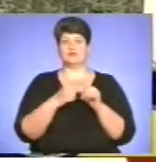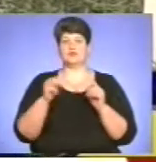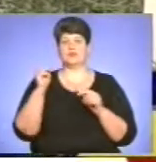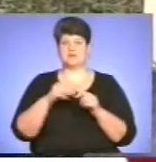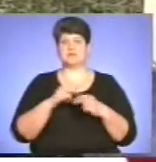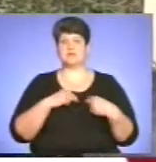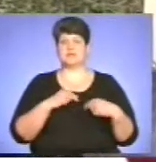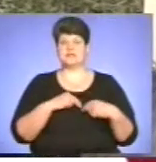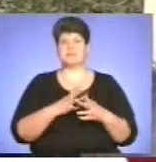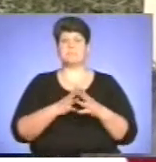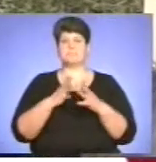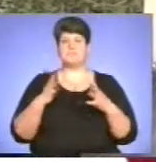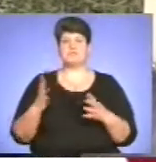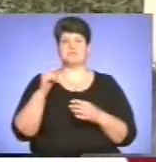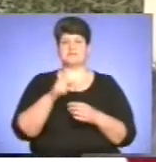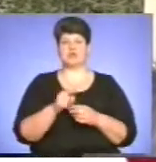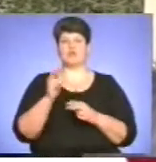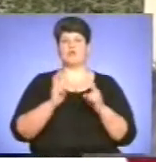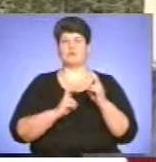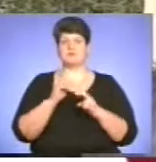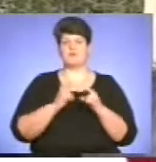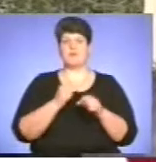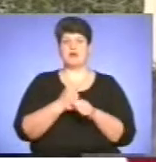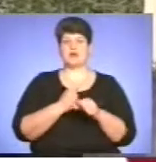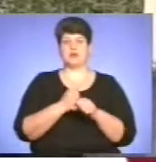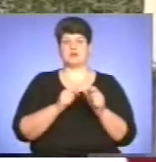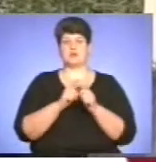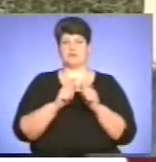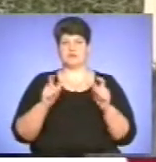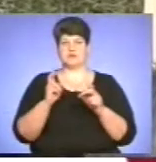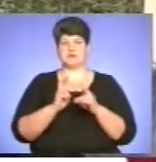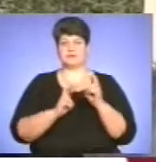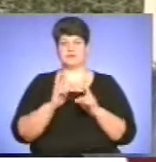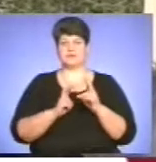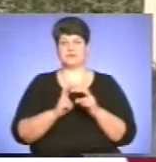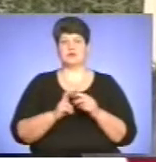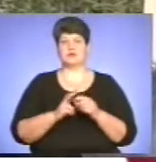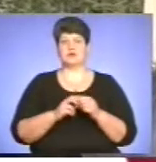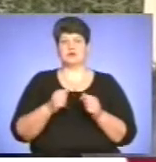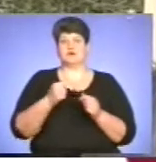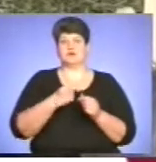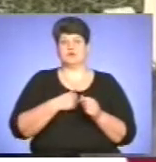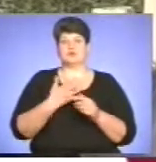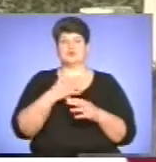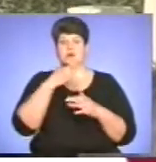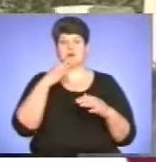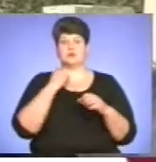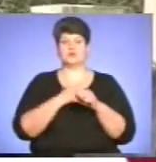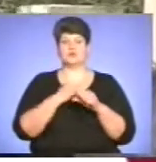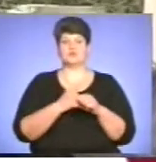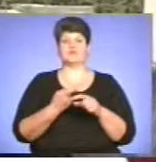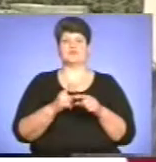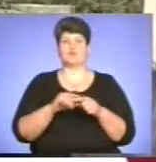Більшість з них – це в промисловості і саме в переробній промисловості. Прикро, що більше півтори тисячі жінок теж зарепрацюють в таких